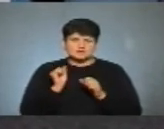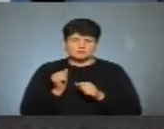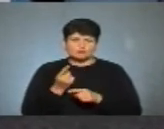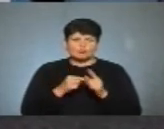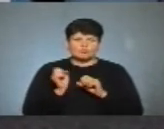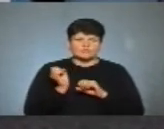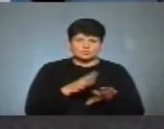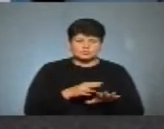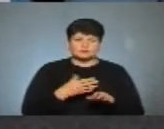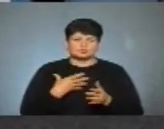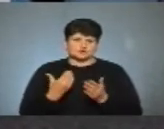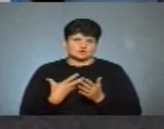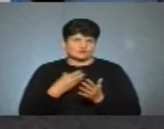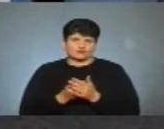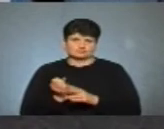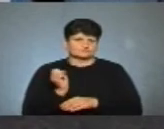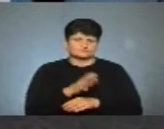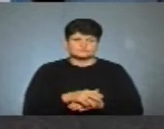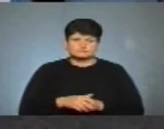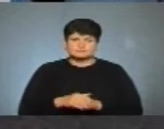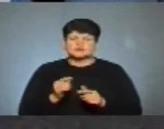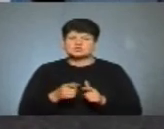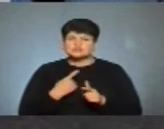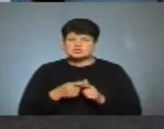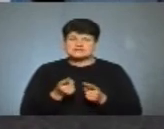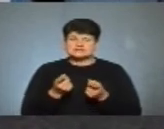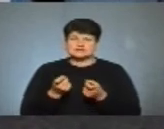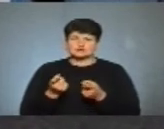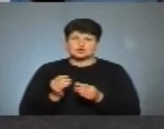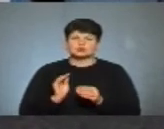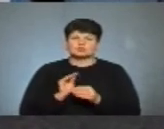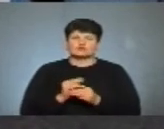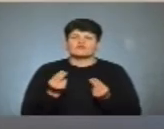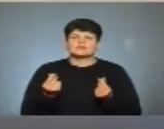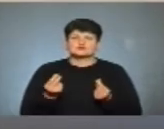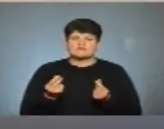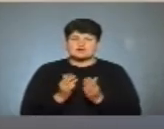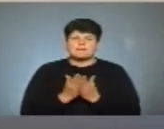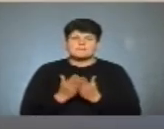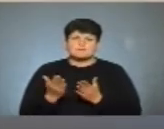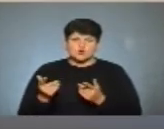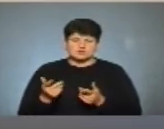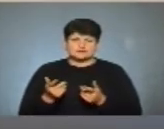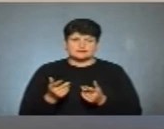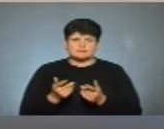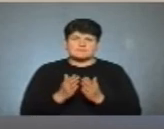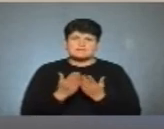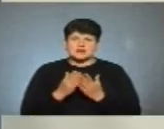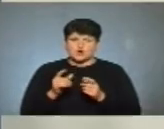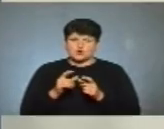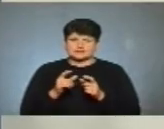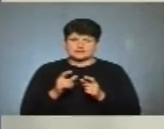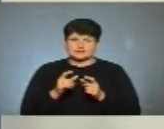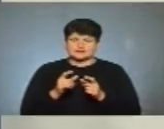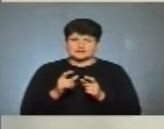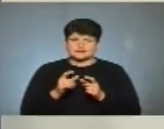повернути, може покласти свою нову. Чи залучають додаткове фінансування бібліотеки? От ви вже згадали про громадські бюджети. Дивіться, я хочу